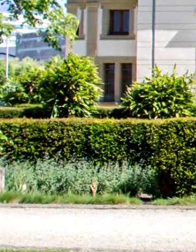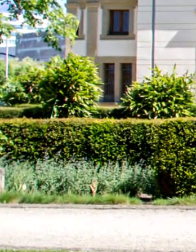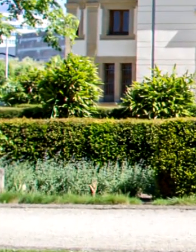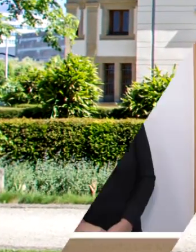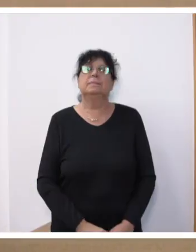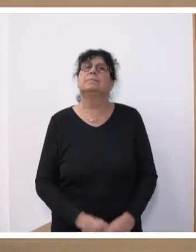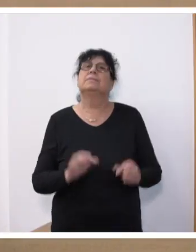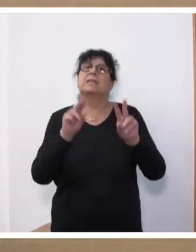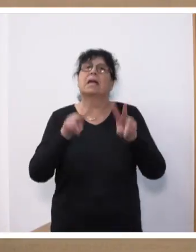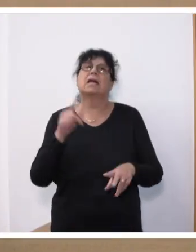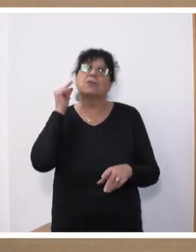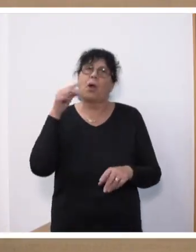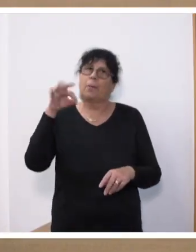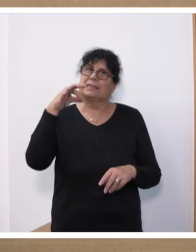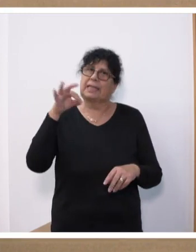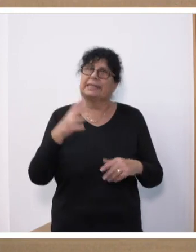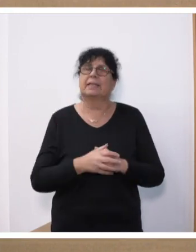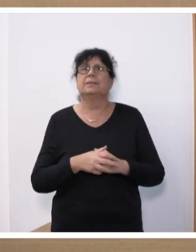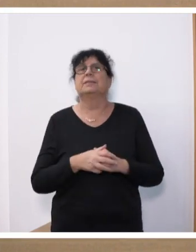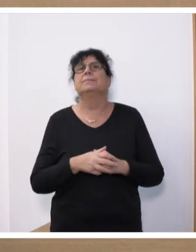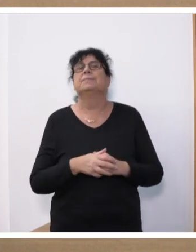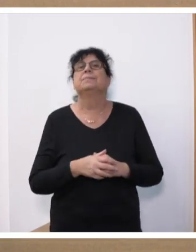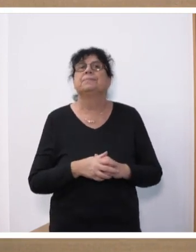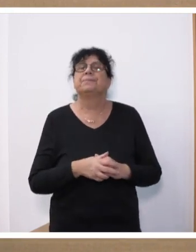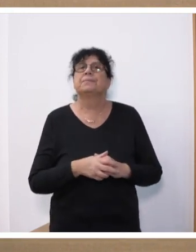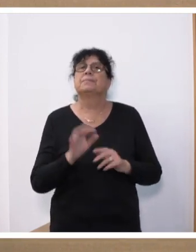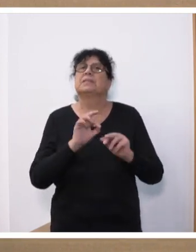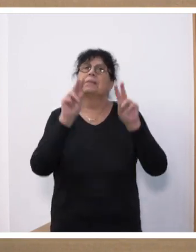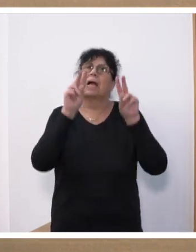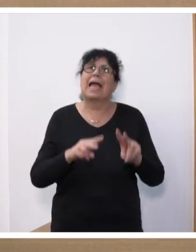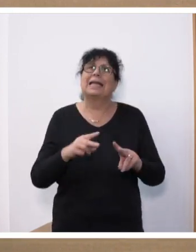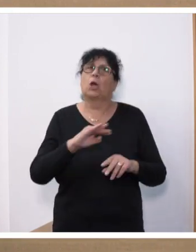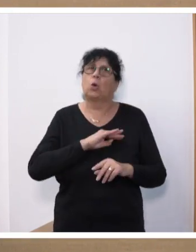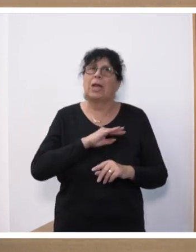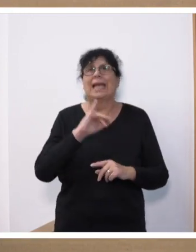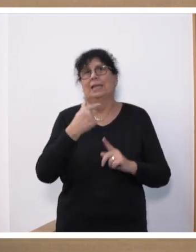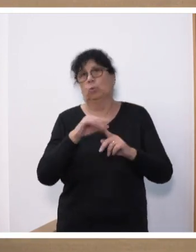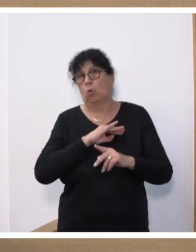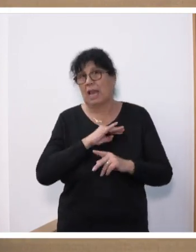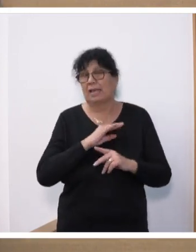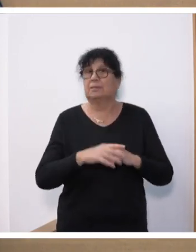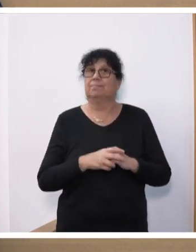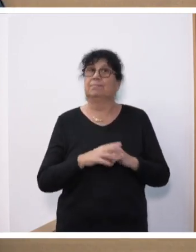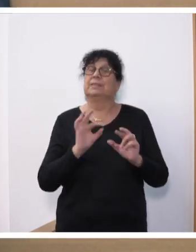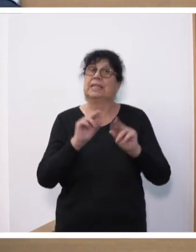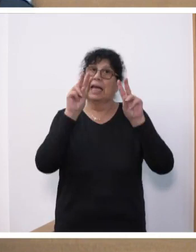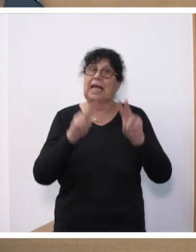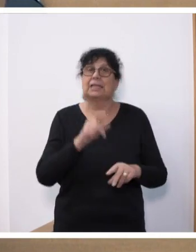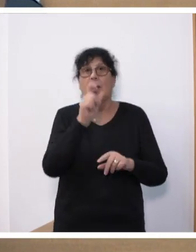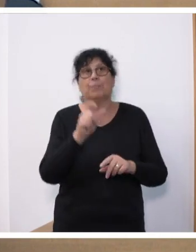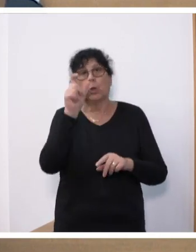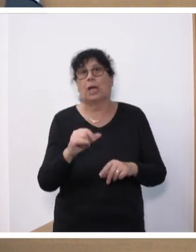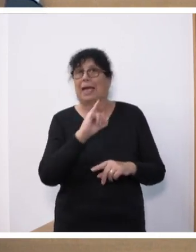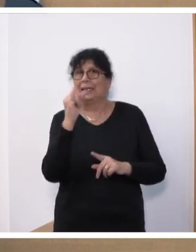Sehr geehrte Frau Präsidentin, sehr geehrte Kolleginnen und Kollegen, sehr geehrte Bürgerinnen